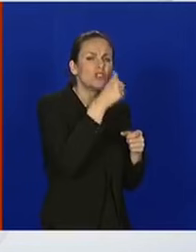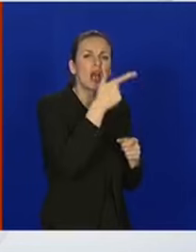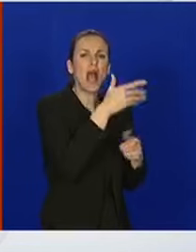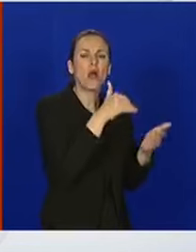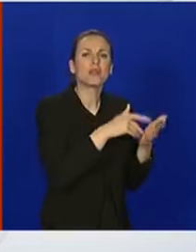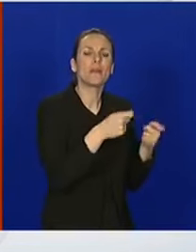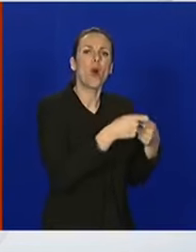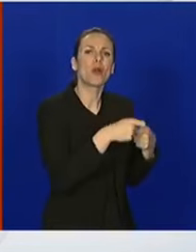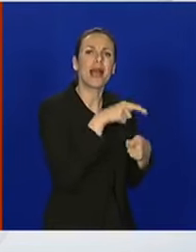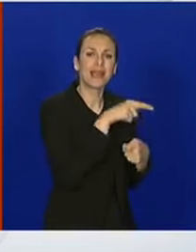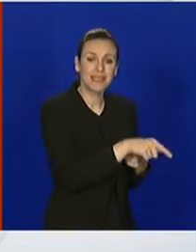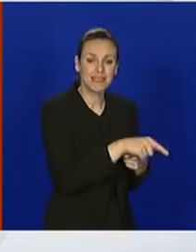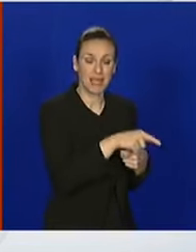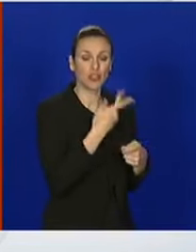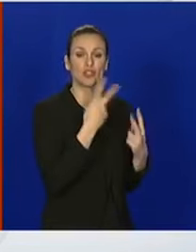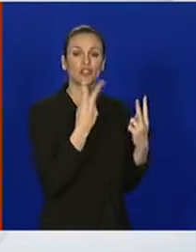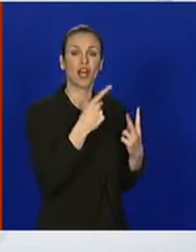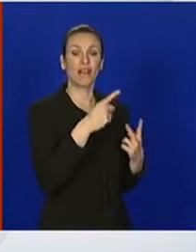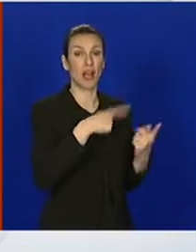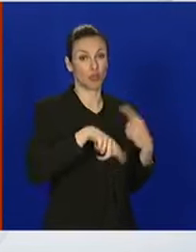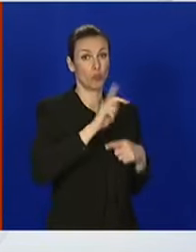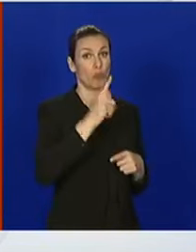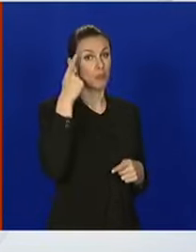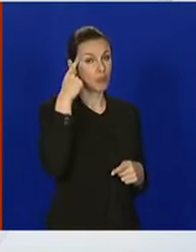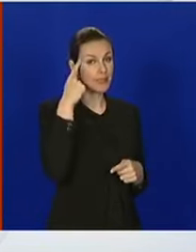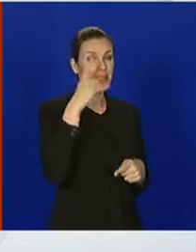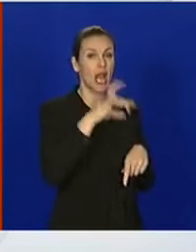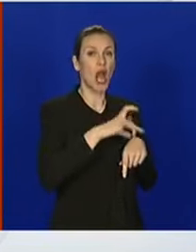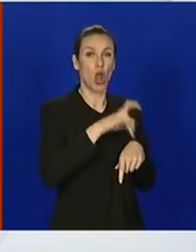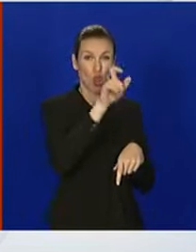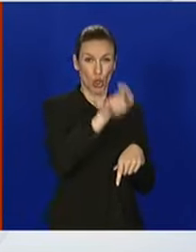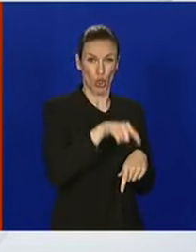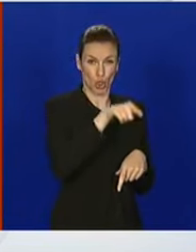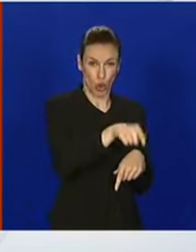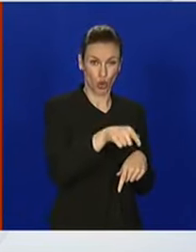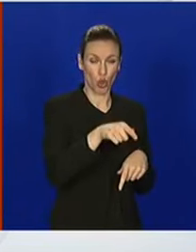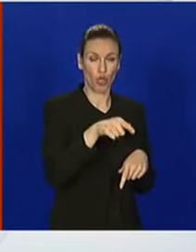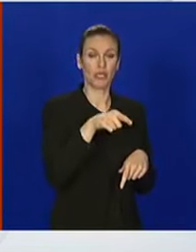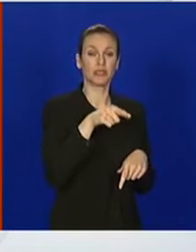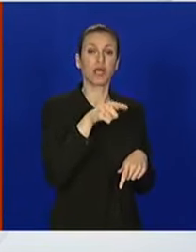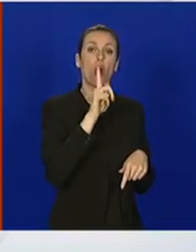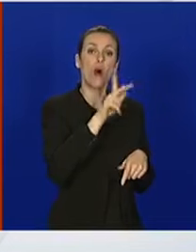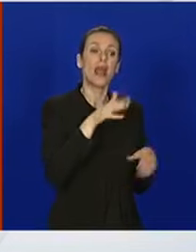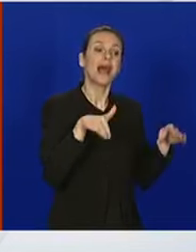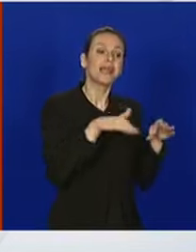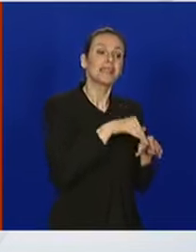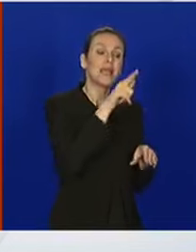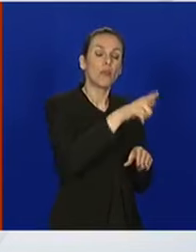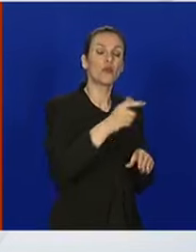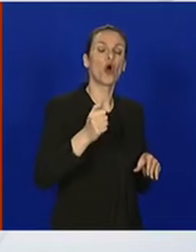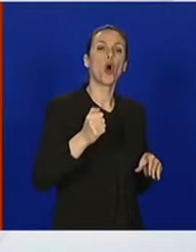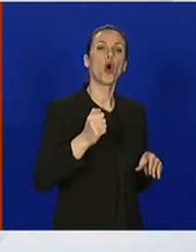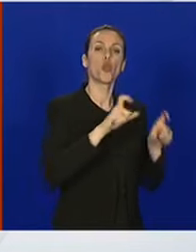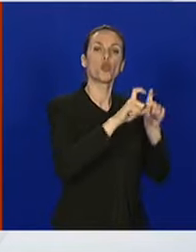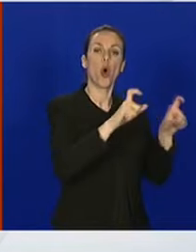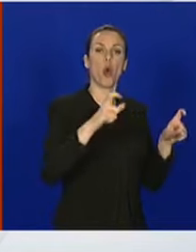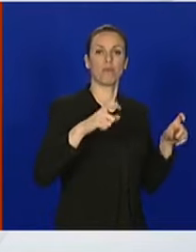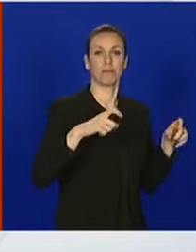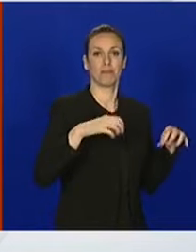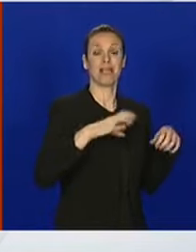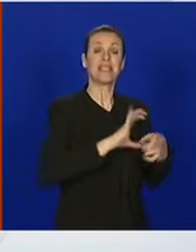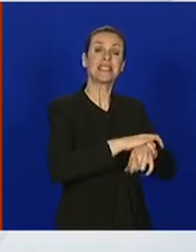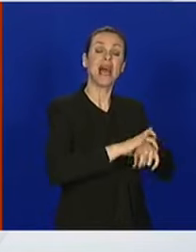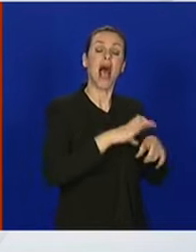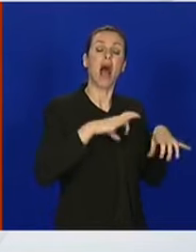način. Ono što je potrebno znati je da je liječnica, djelatnica doma zdravlja u Splitu i da ona kao